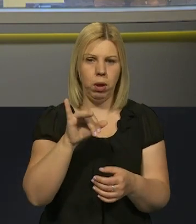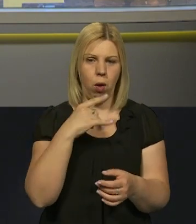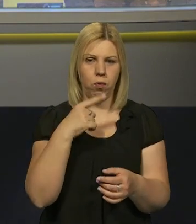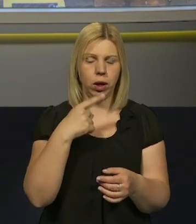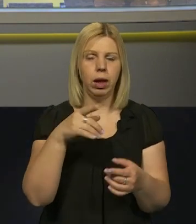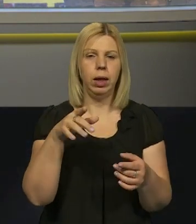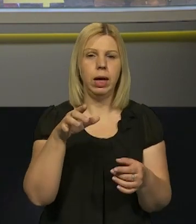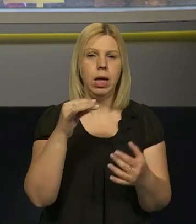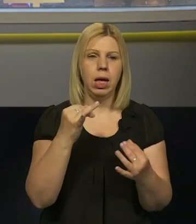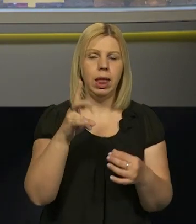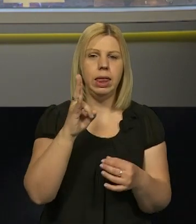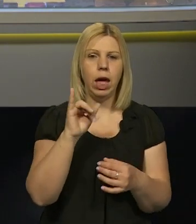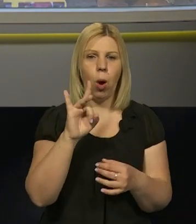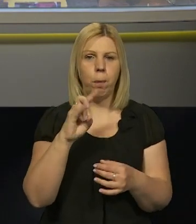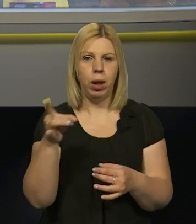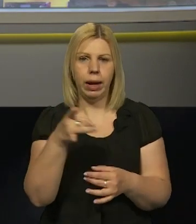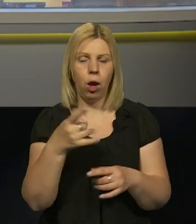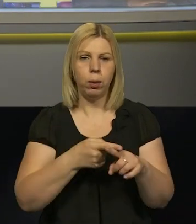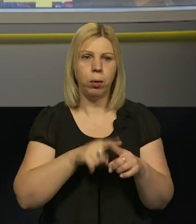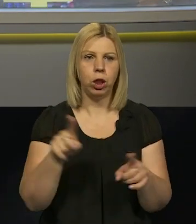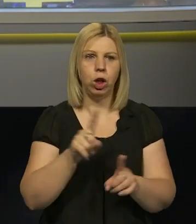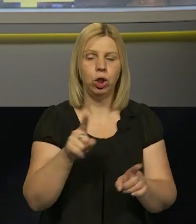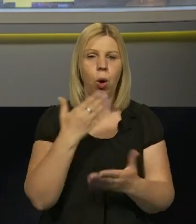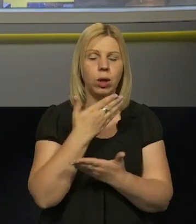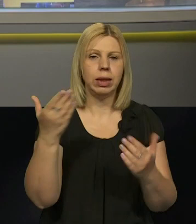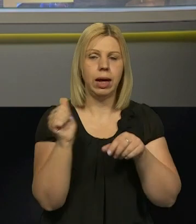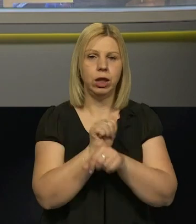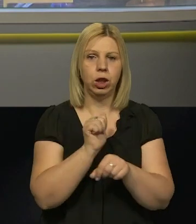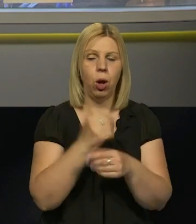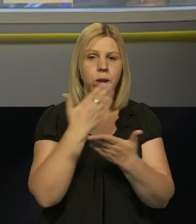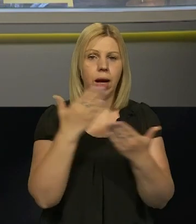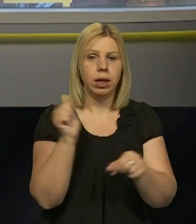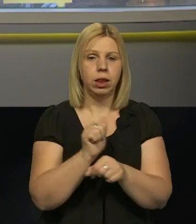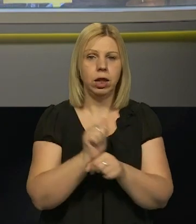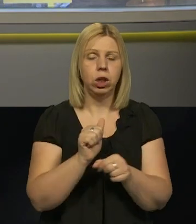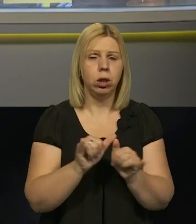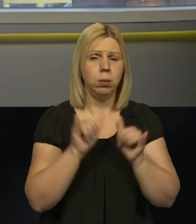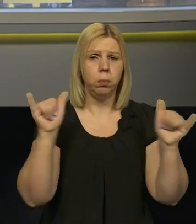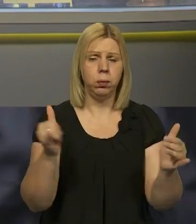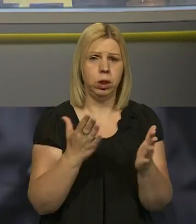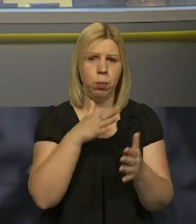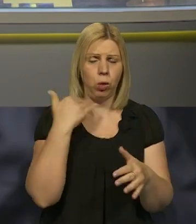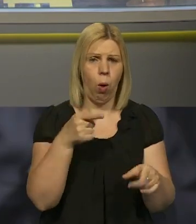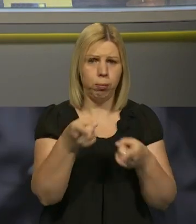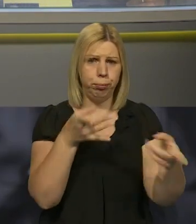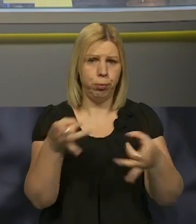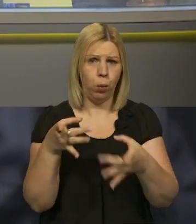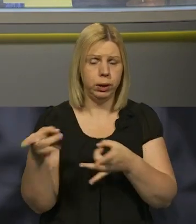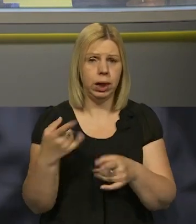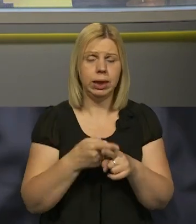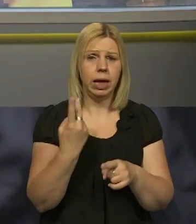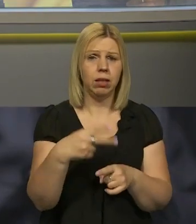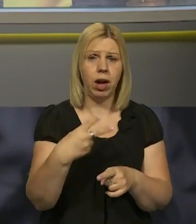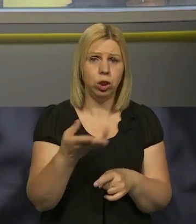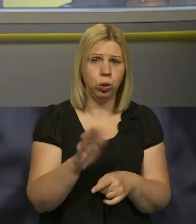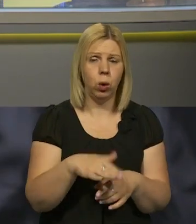також говорили з Нікопольським районом про те, що останнім тижнем значно збільшилась кількість обстрілів. Це не 20